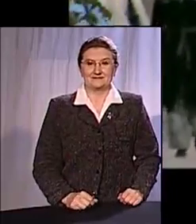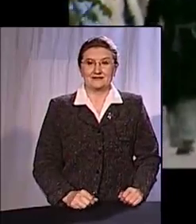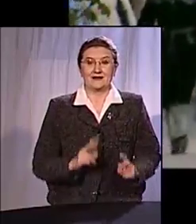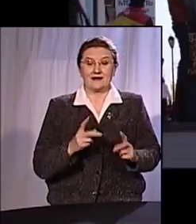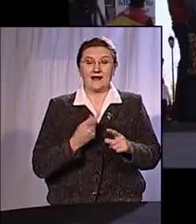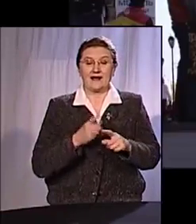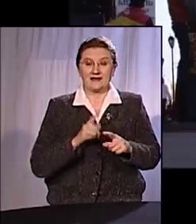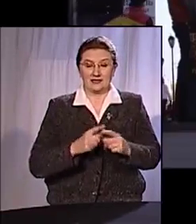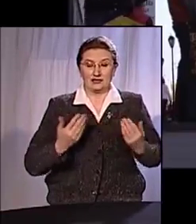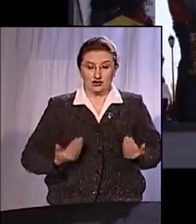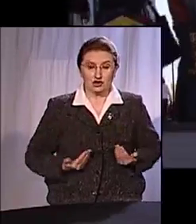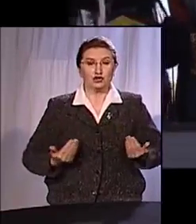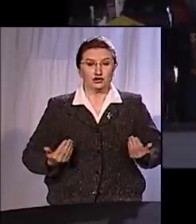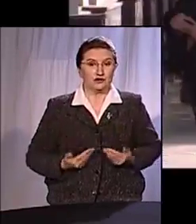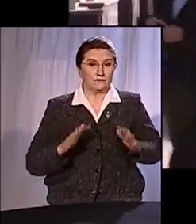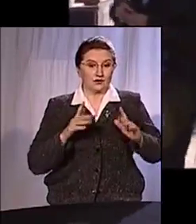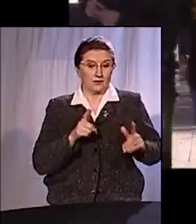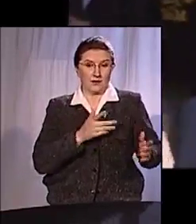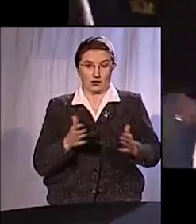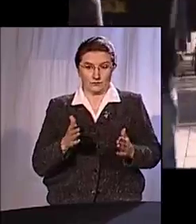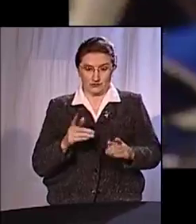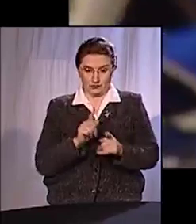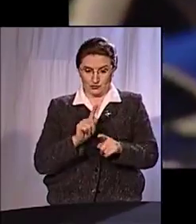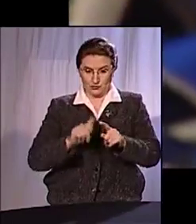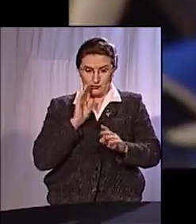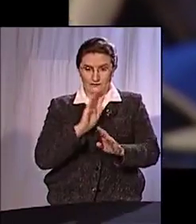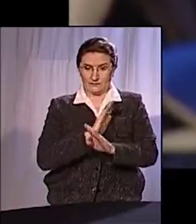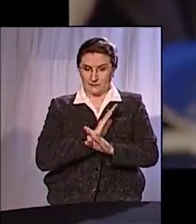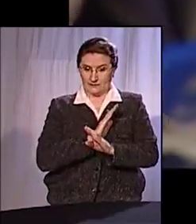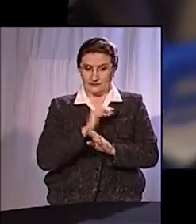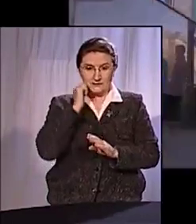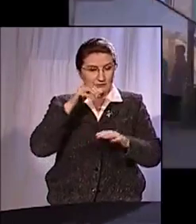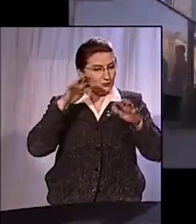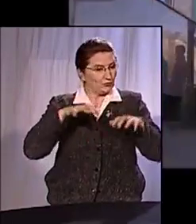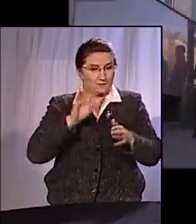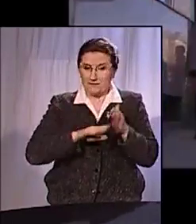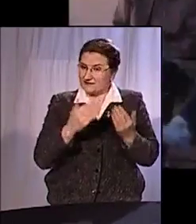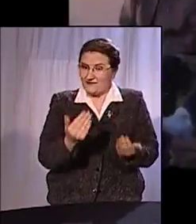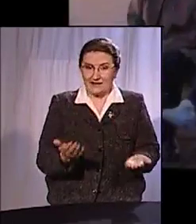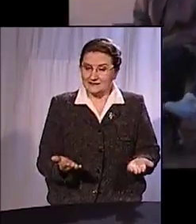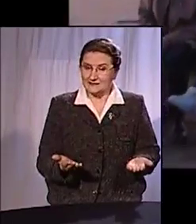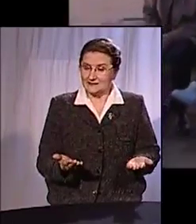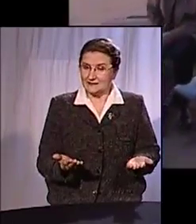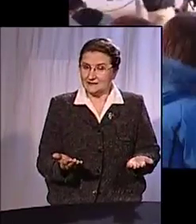А как это, когда жил-жил и вдруг приготовьтесь к смерти вам уже, и завтра будет дождь, но уже без вас.